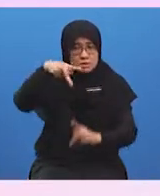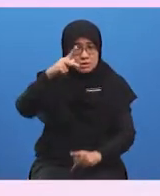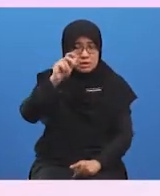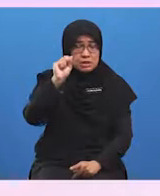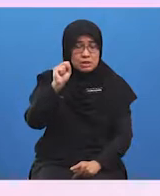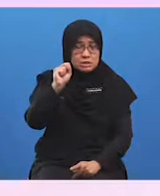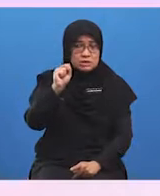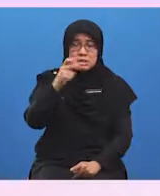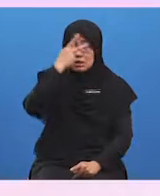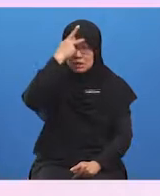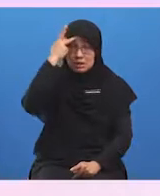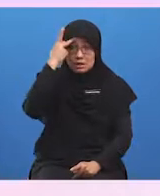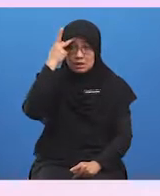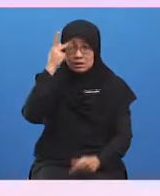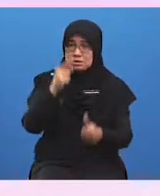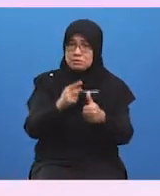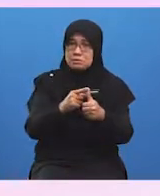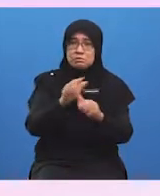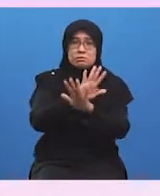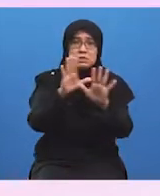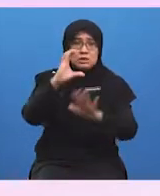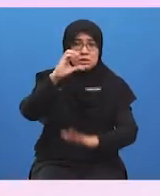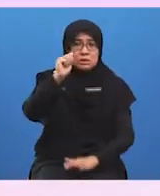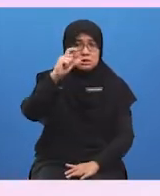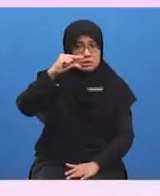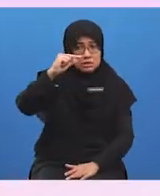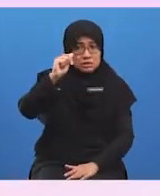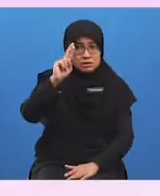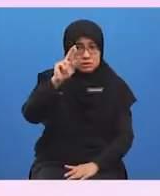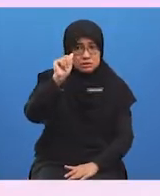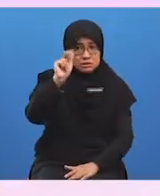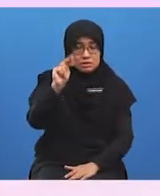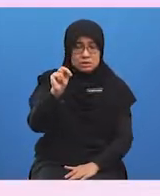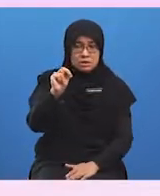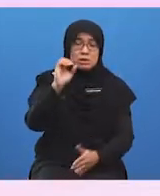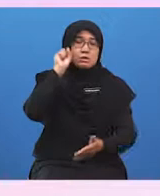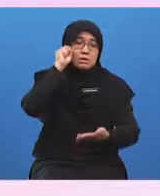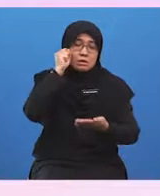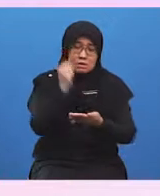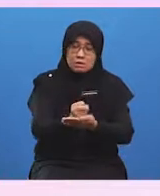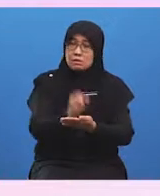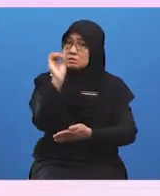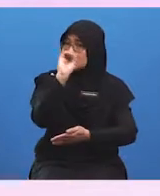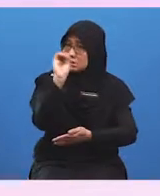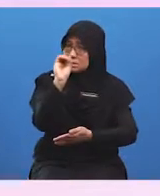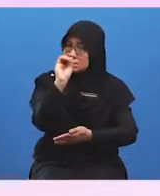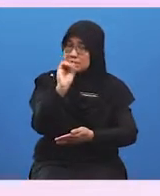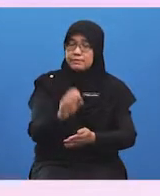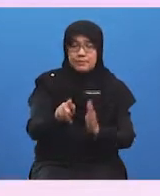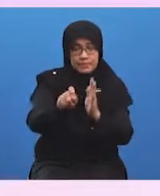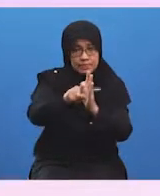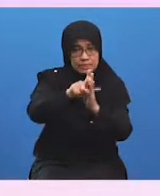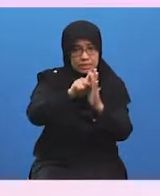berikut. Pertama, tiada cagaran yang munasabah atau penjamin yang sesuai. Kedua, kos